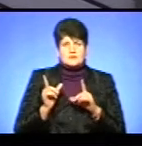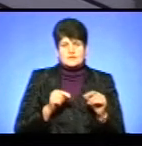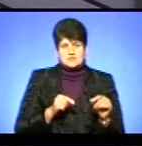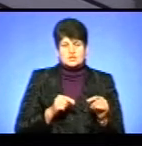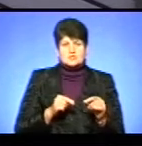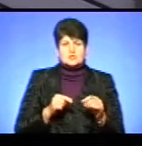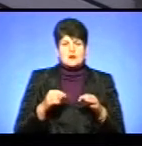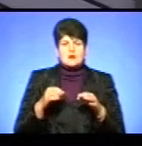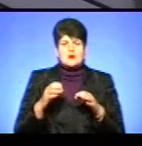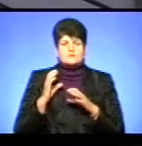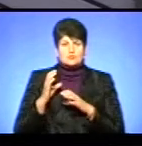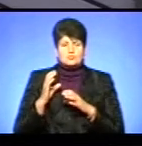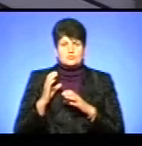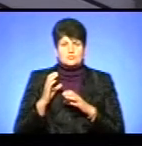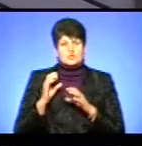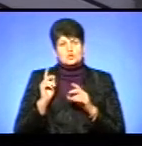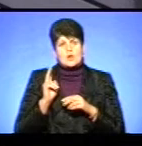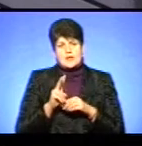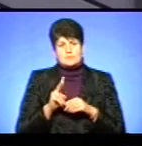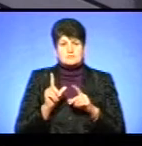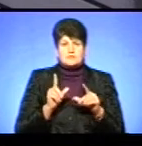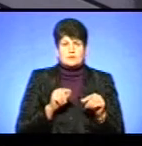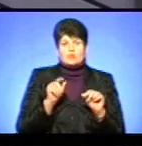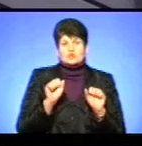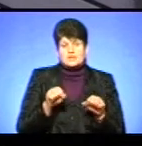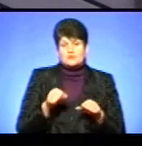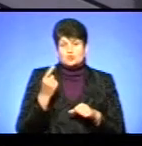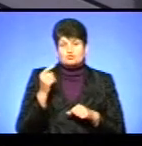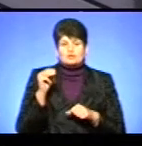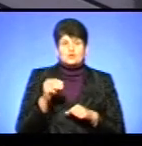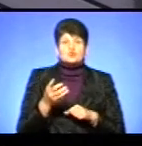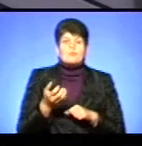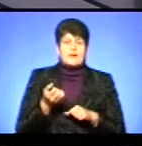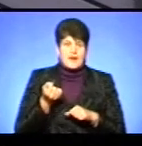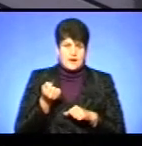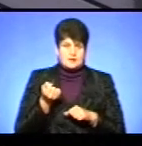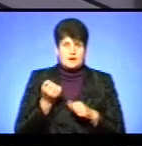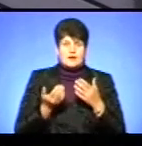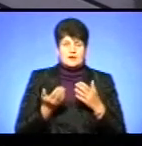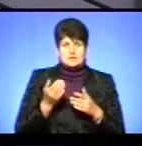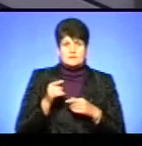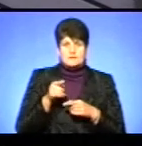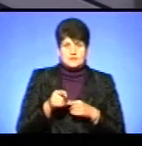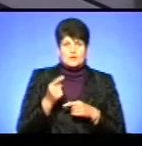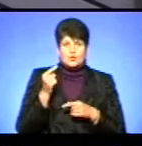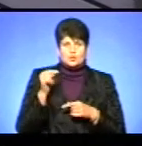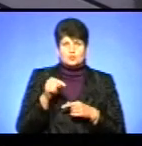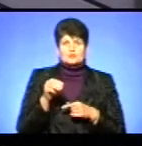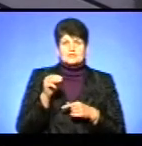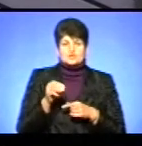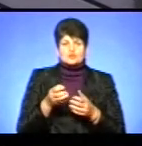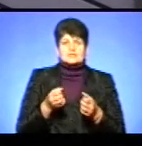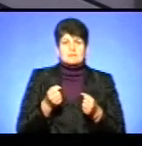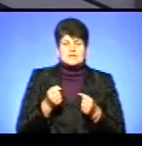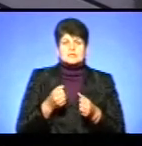водія тролейбусних перевезень. Може, він і ту тисячу бере, але хочу сказати, що і на ту тисячу він триматися не хоче